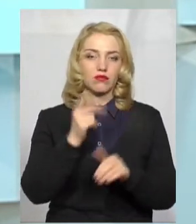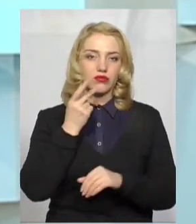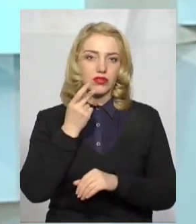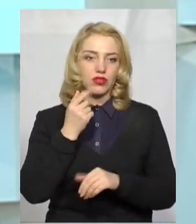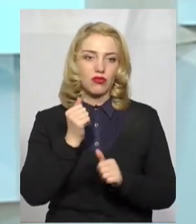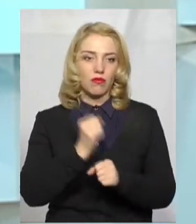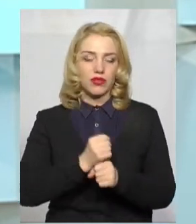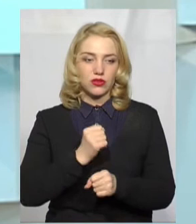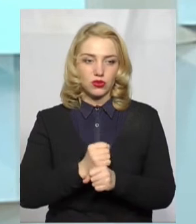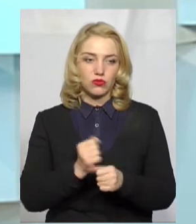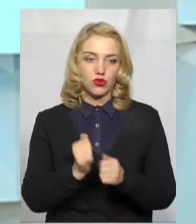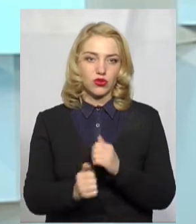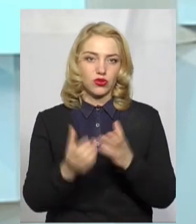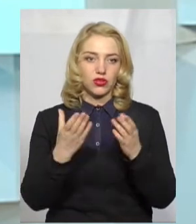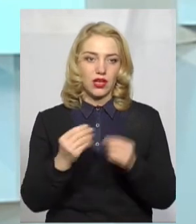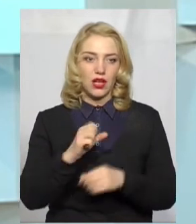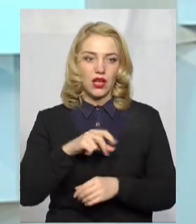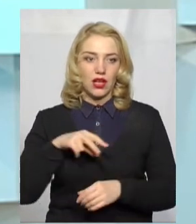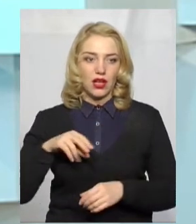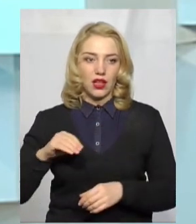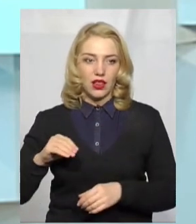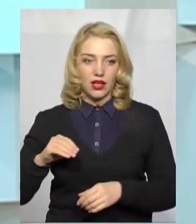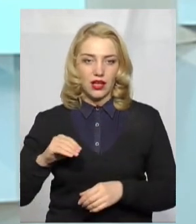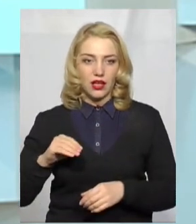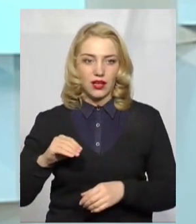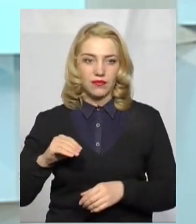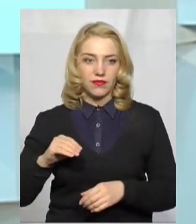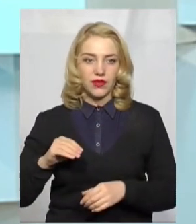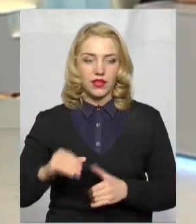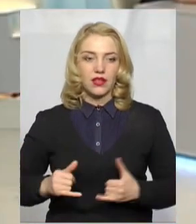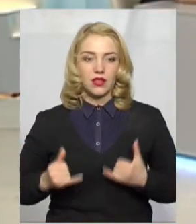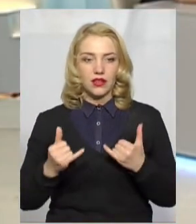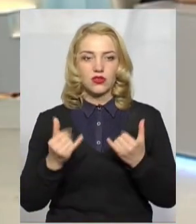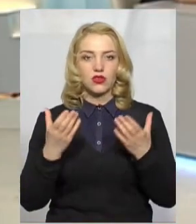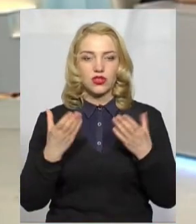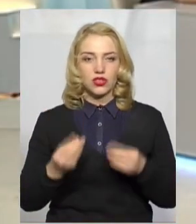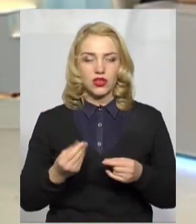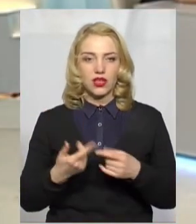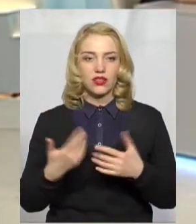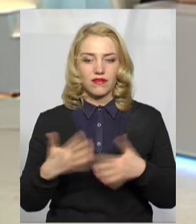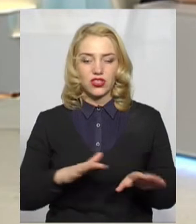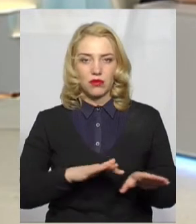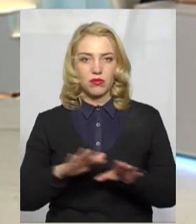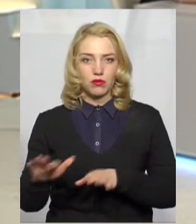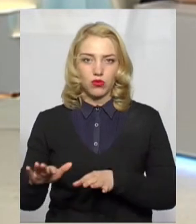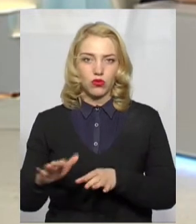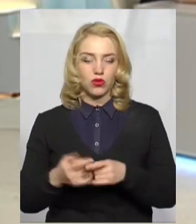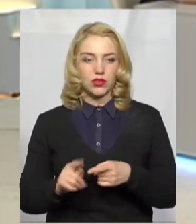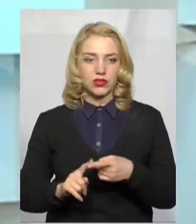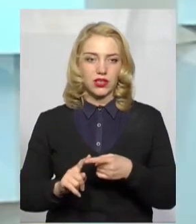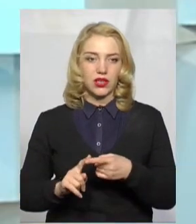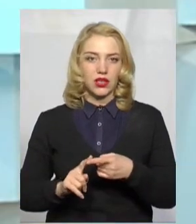працюємо щодня. Але разом з тим на сьогоднішній день вже прибуло це якраз